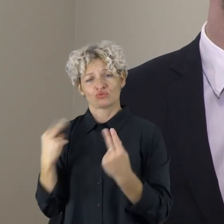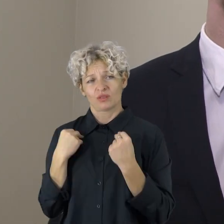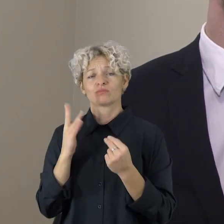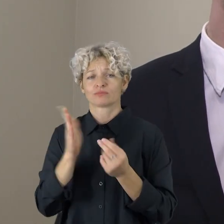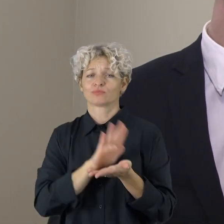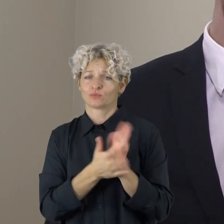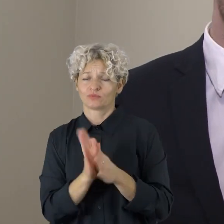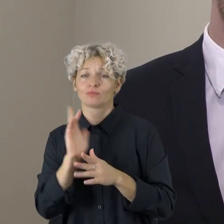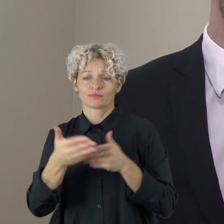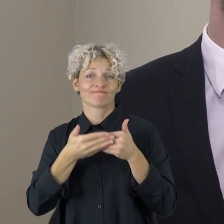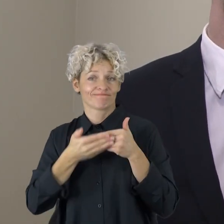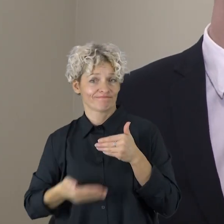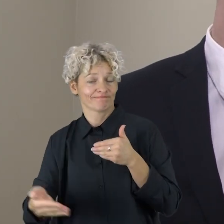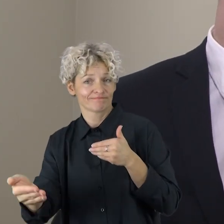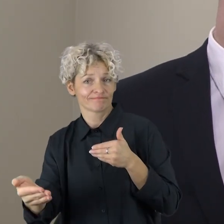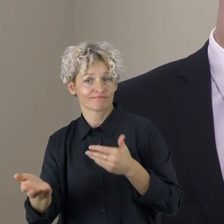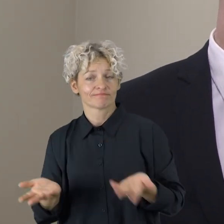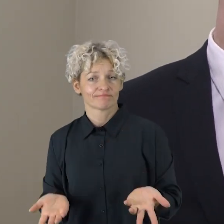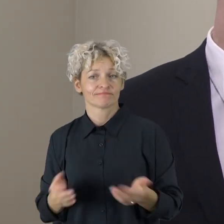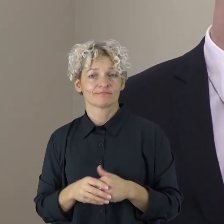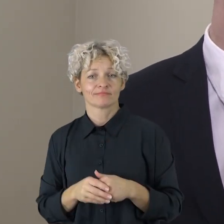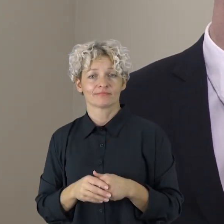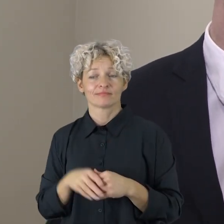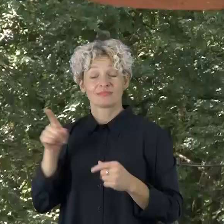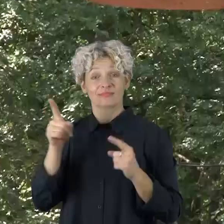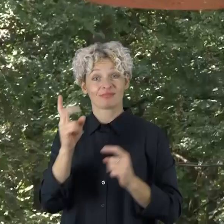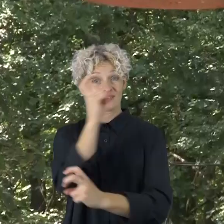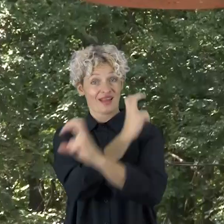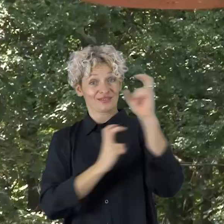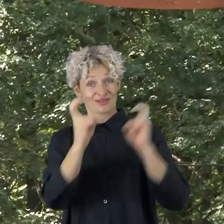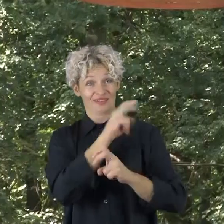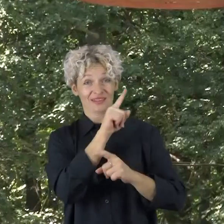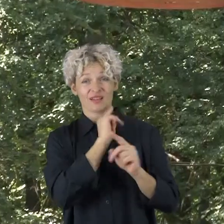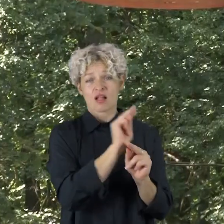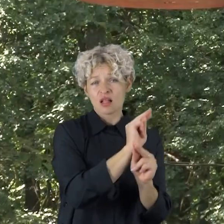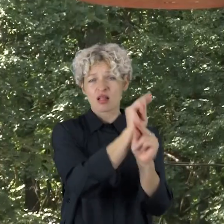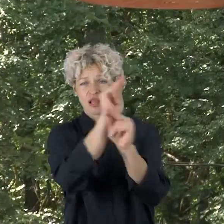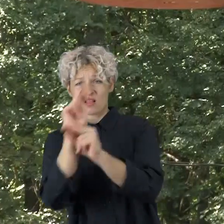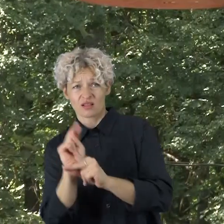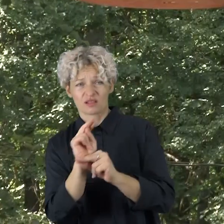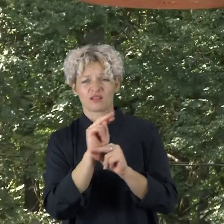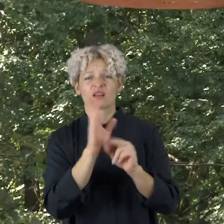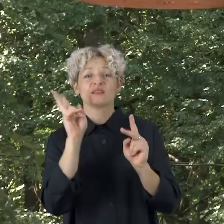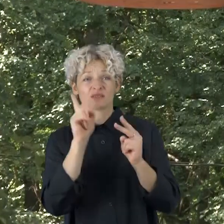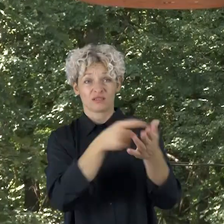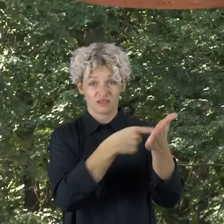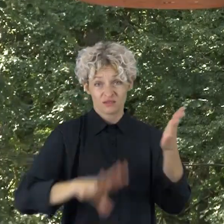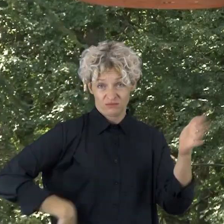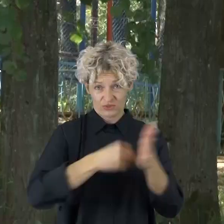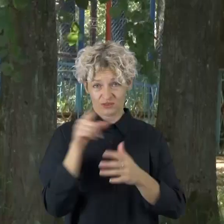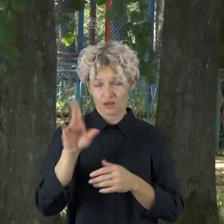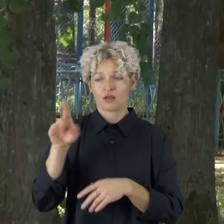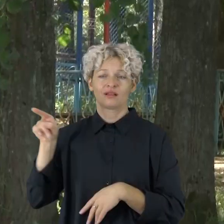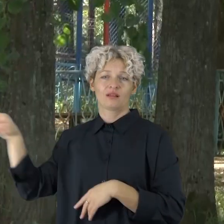pažadą kitais metais šitą įrenginį demontuoti. Atrakcionų demontavimo darbai bus vykdami pačios įmonės